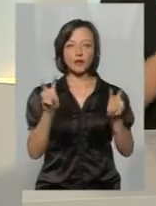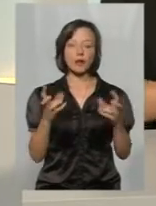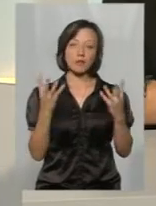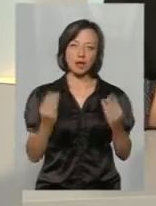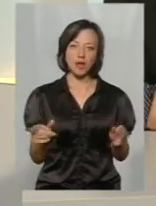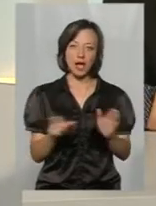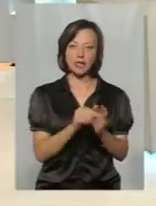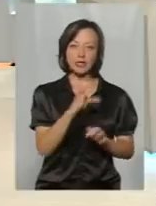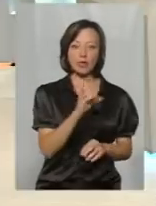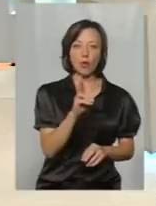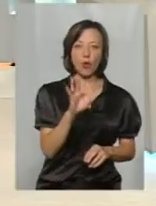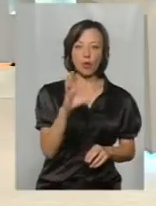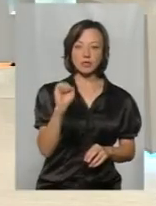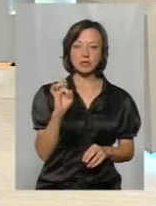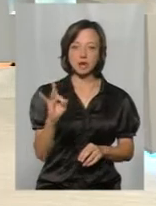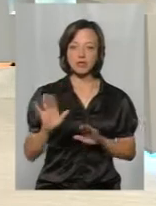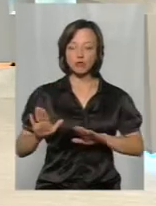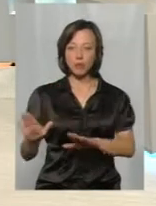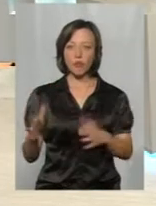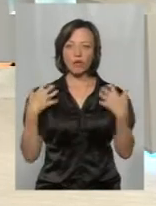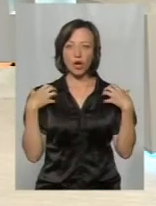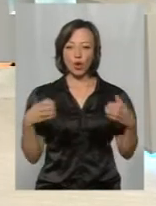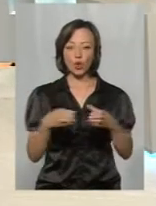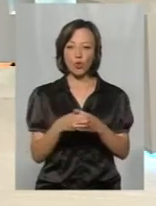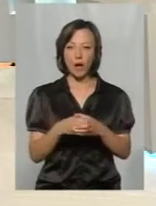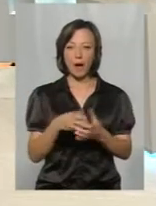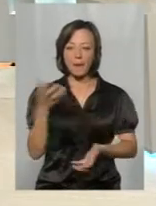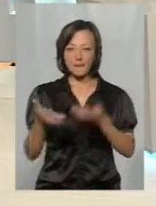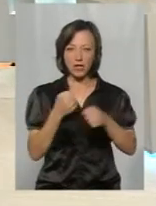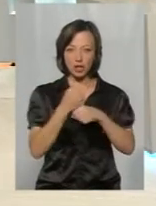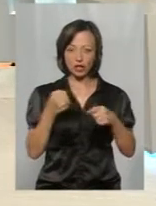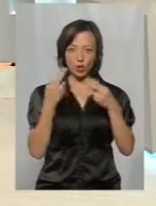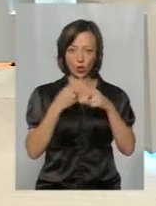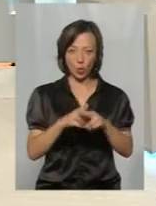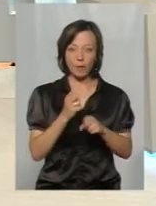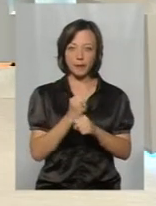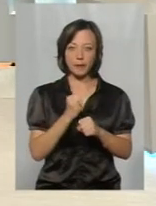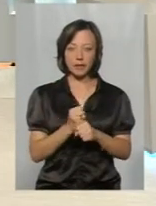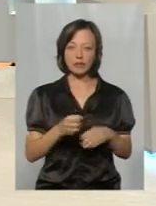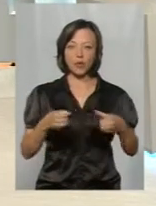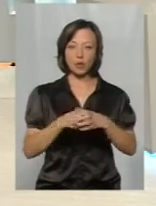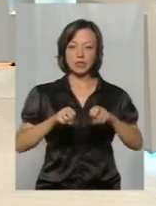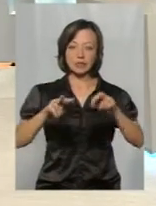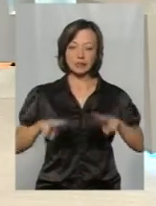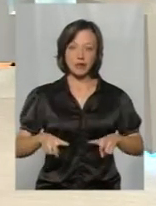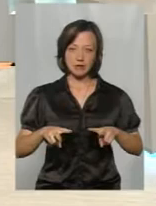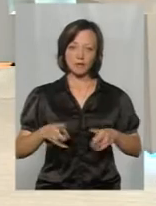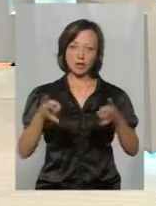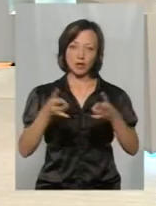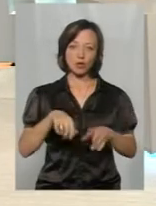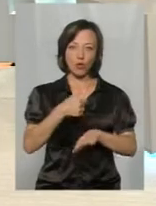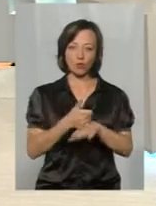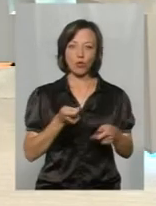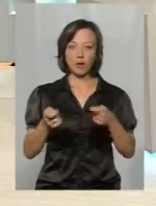з Сергієм Косарем, заступником начальника групи піротехнічних робіт аварійно-рятувального загону спецпризначення Головного управління